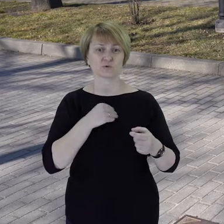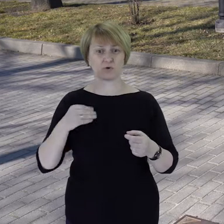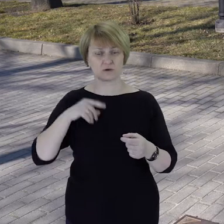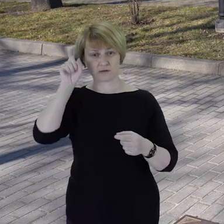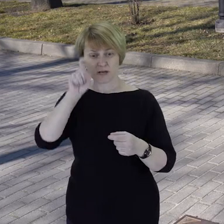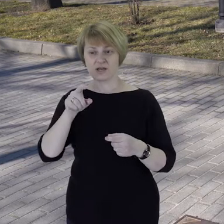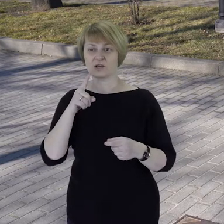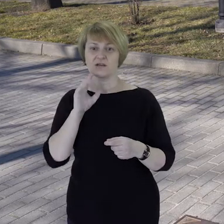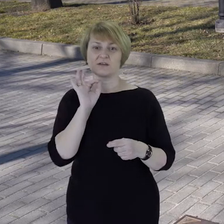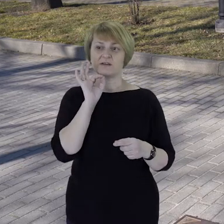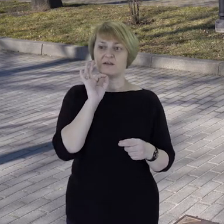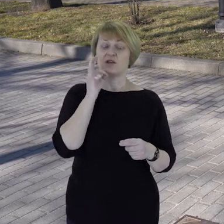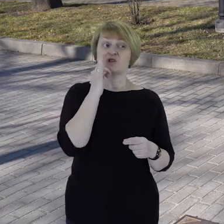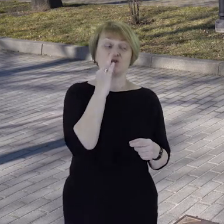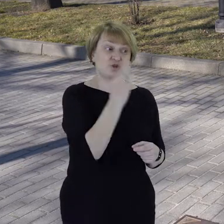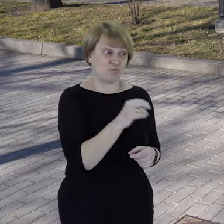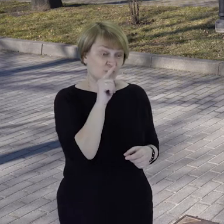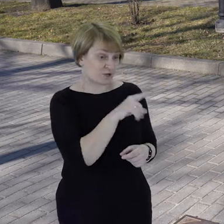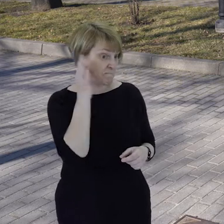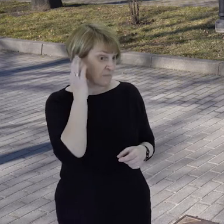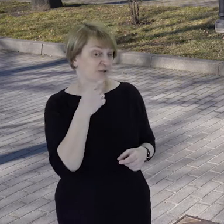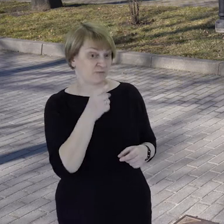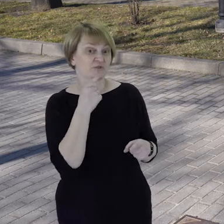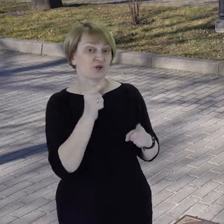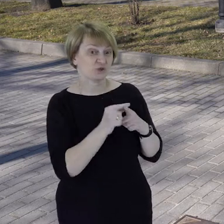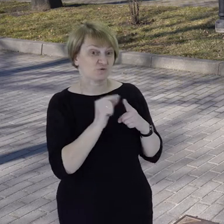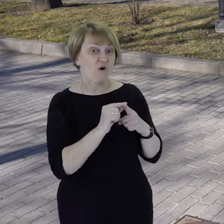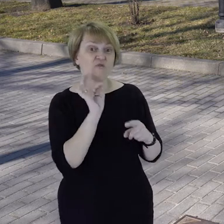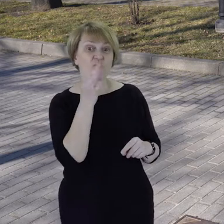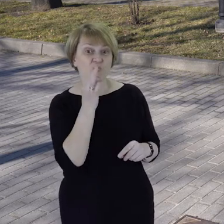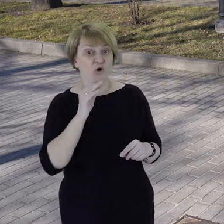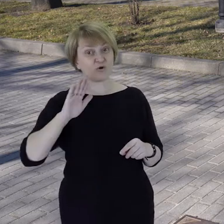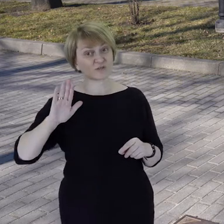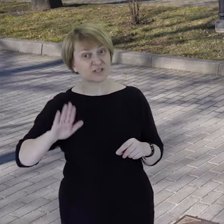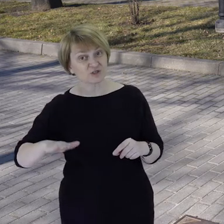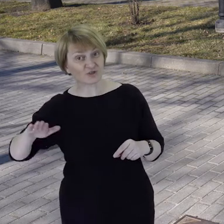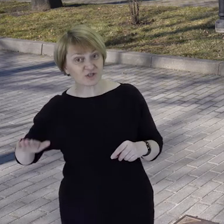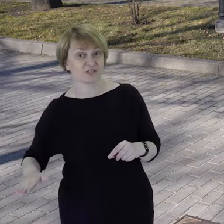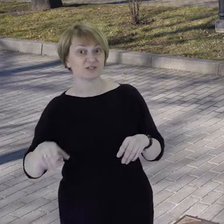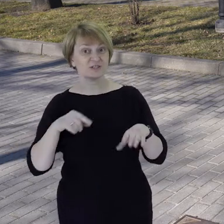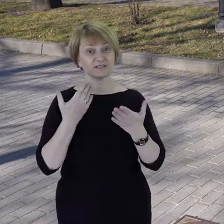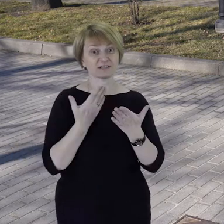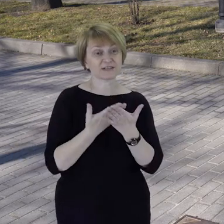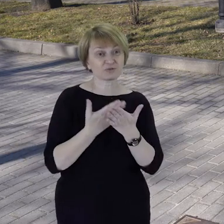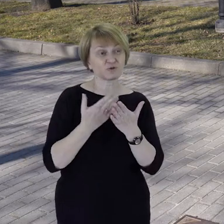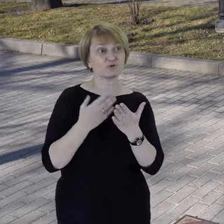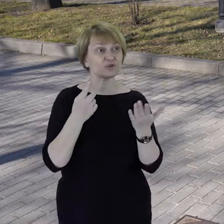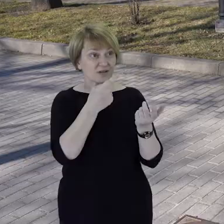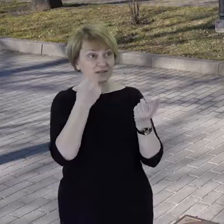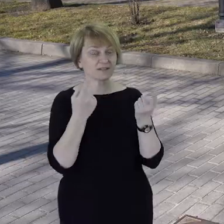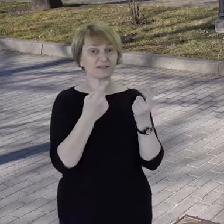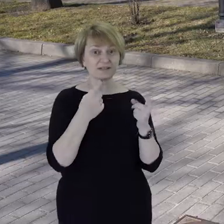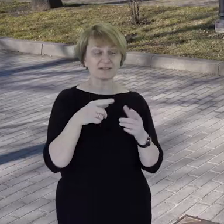Dobrze, że Pani powiedziała słowo młodzież i dzieci, dlatego że jesteśmy nie bez kozery właśnie teraz przy szkole tutaj w